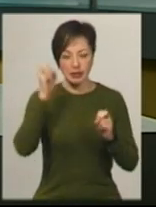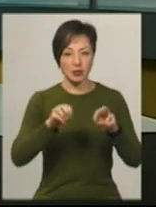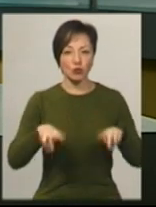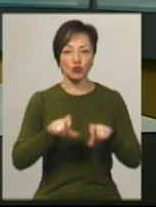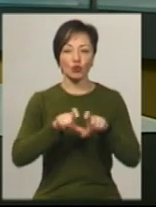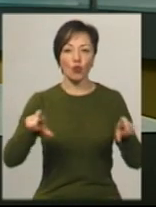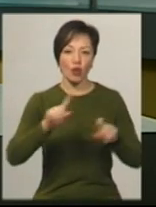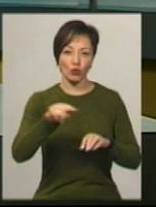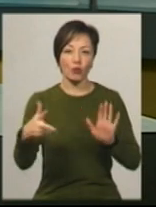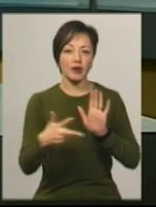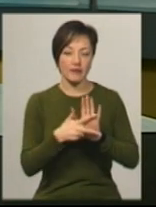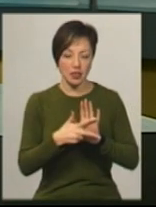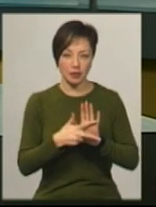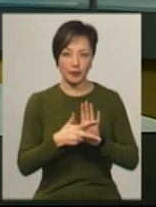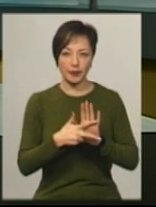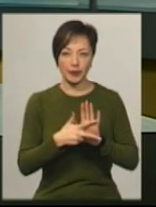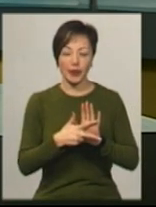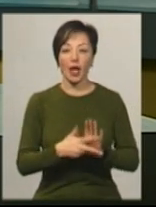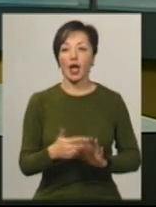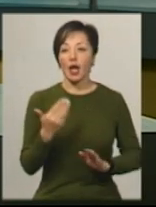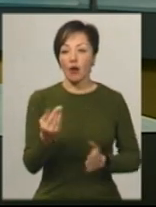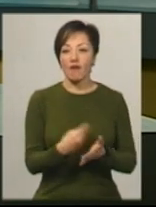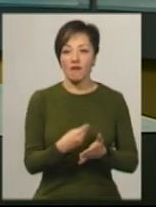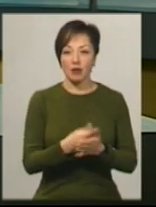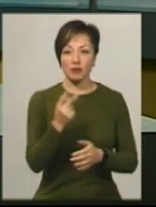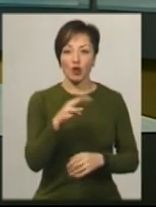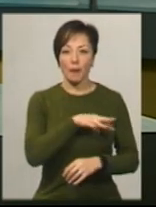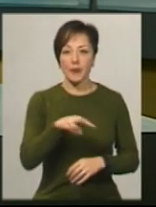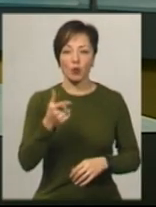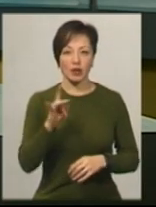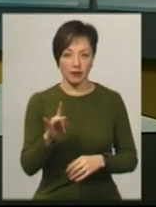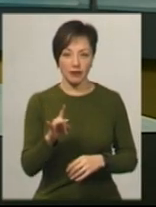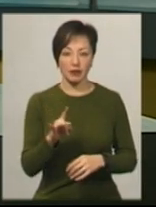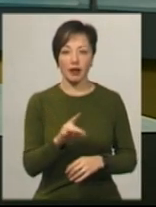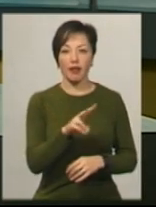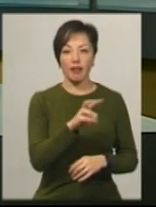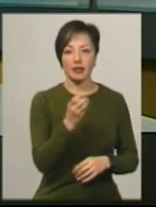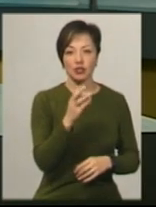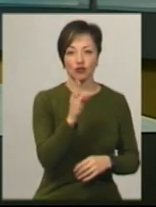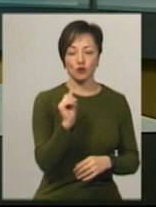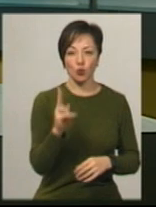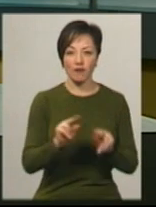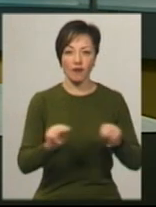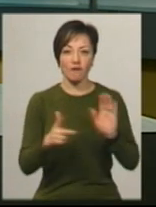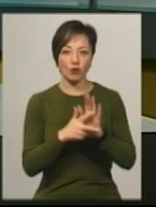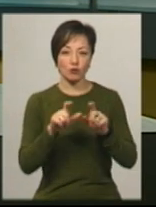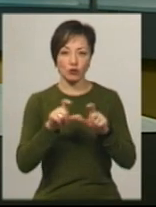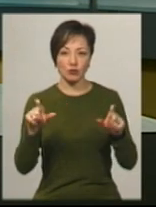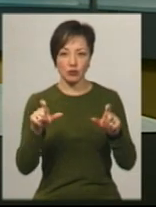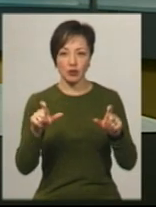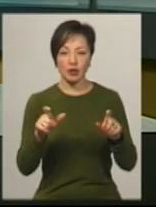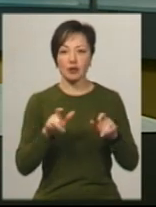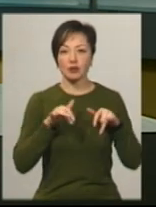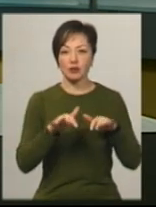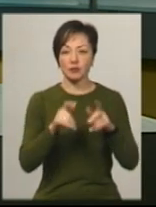спеціалізована загальноосвітня школа номер 8. Його вартість – півтора мільйона гривень. Леся Шевчук, яка викладає у восьмій школі, під час